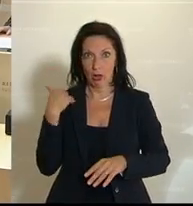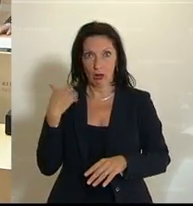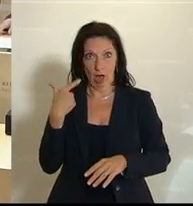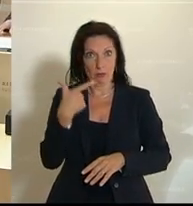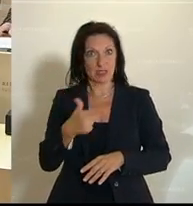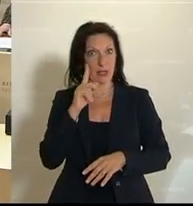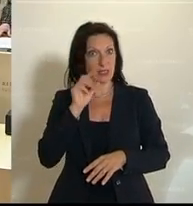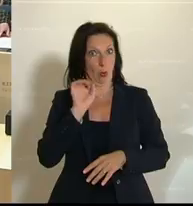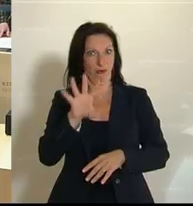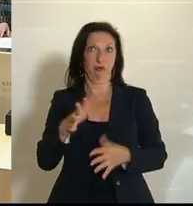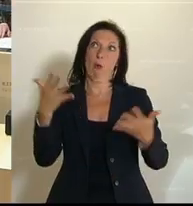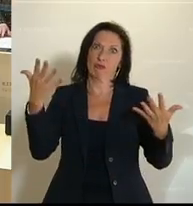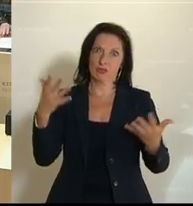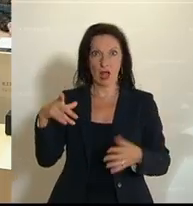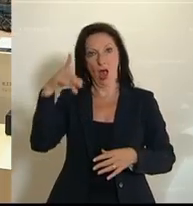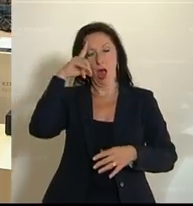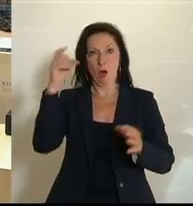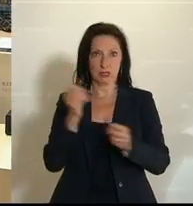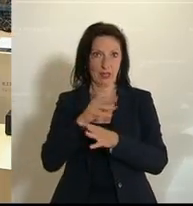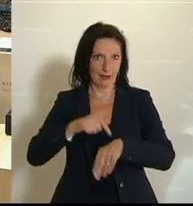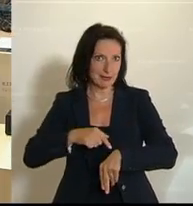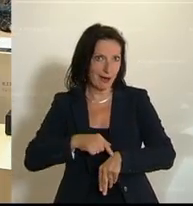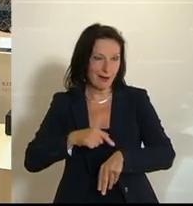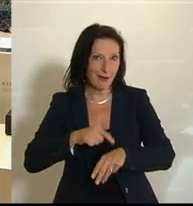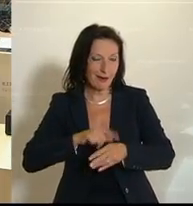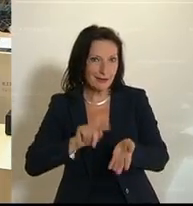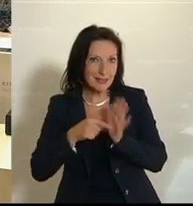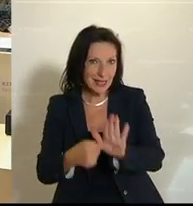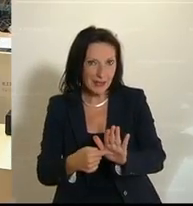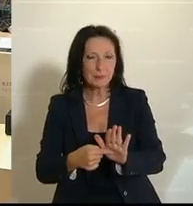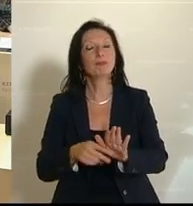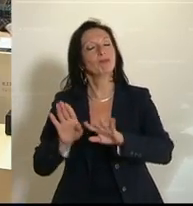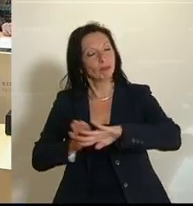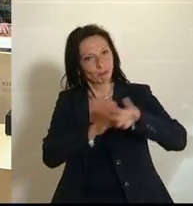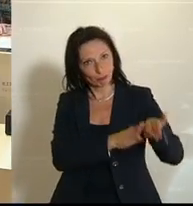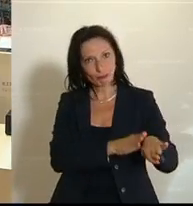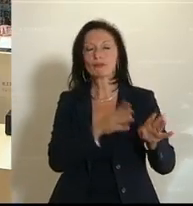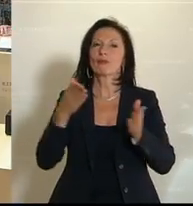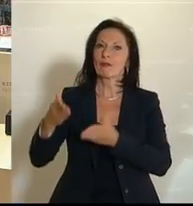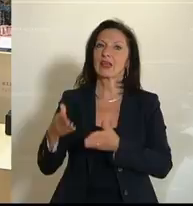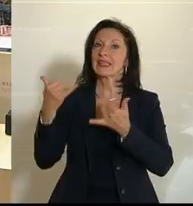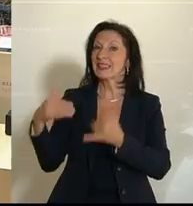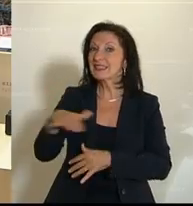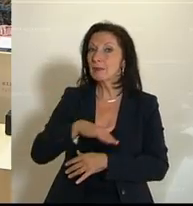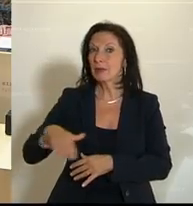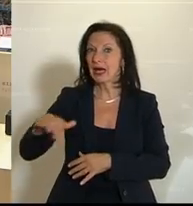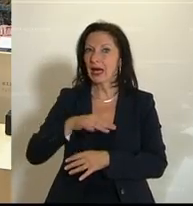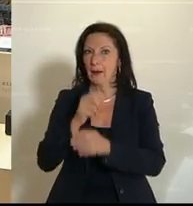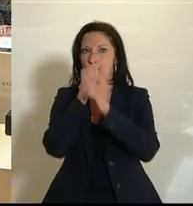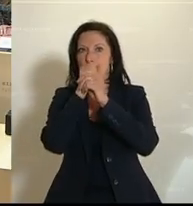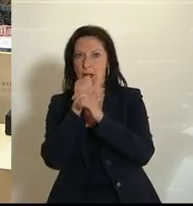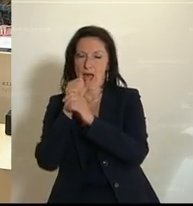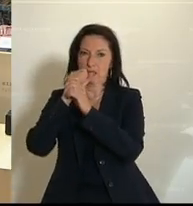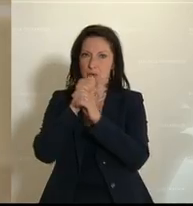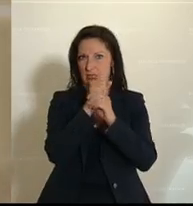sehr beliebt. Zur Blasmusik möchte ich noch kurz kommen. Auch hier ein paar Zahlen gibt es über 2.000 Vereine in ganz Österreich,